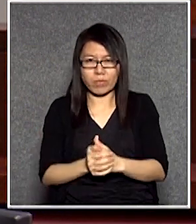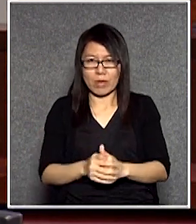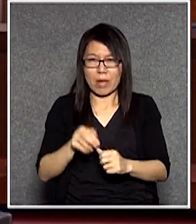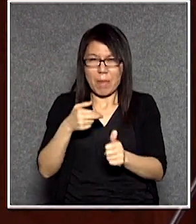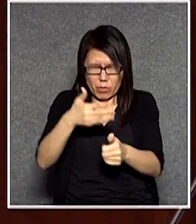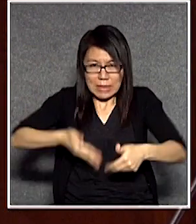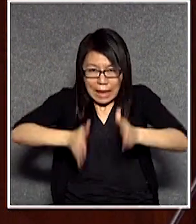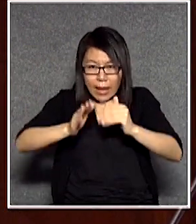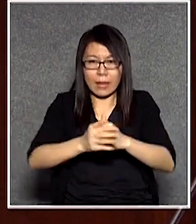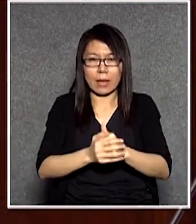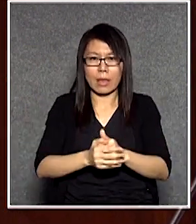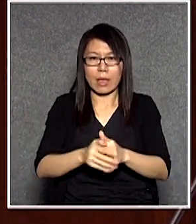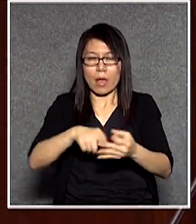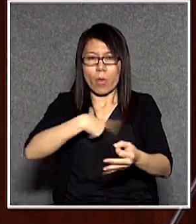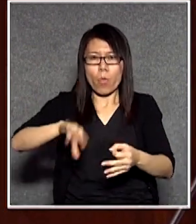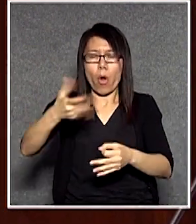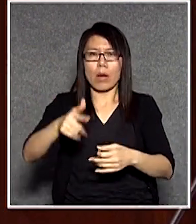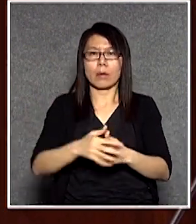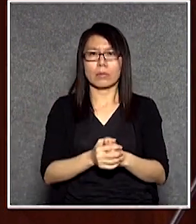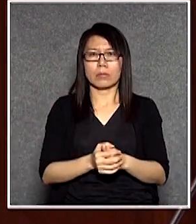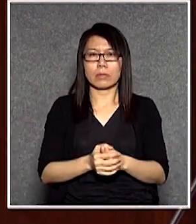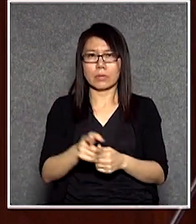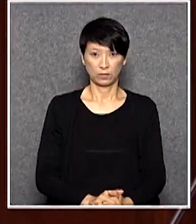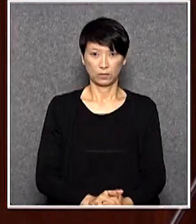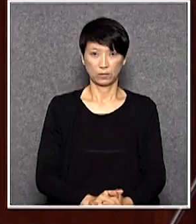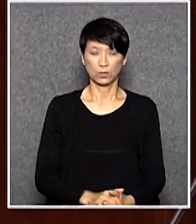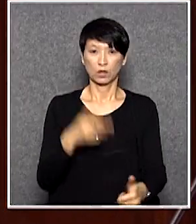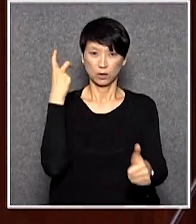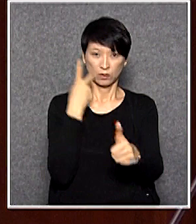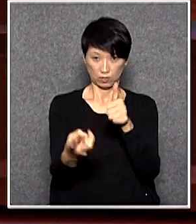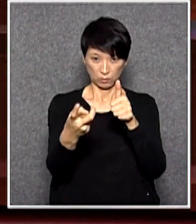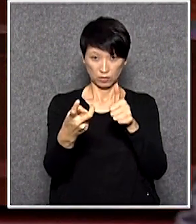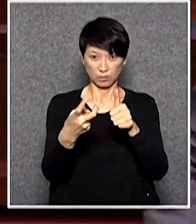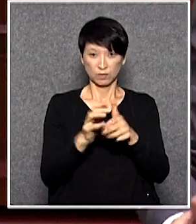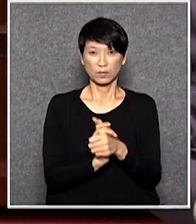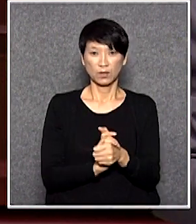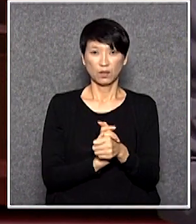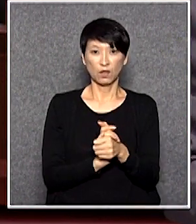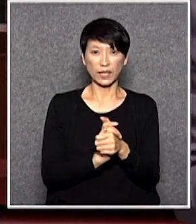真是黃毓民議員收回一時氣憤